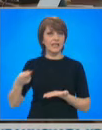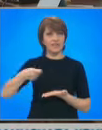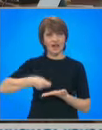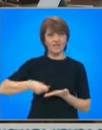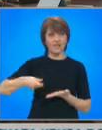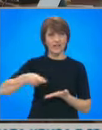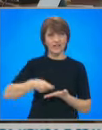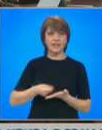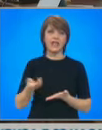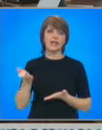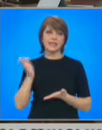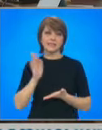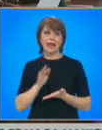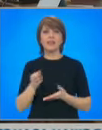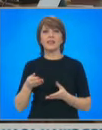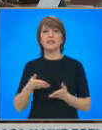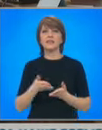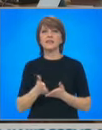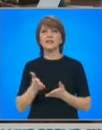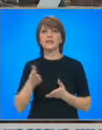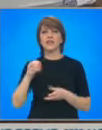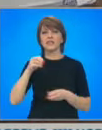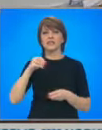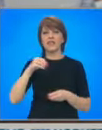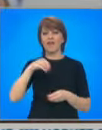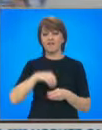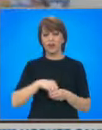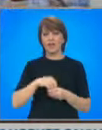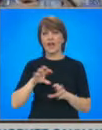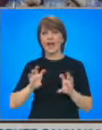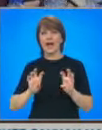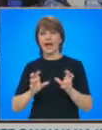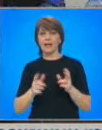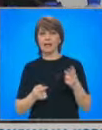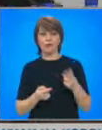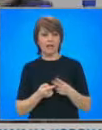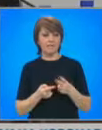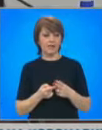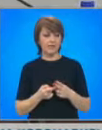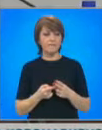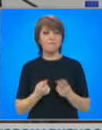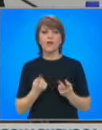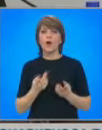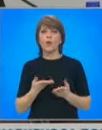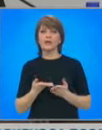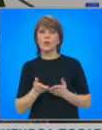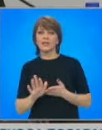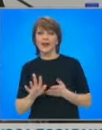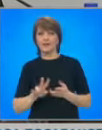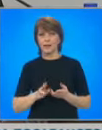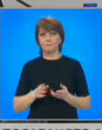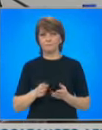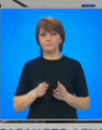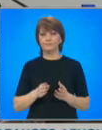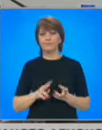БНР, чрез създаването на фонд Радио и Телевизия. Като тръгна процеса на актуализация на бюджета миналата